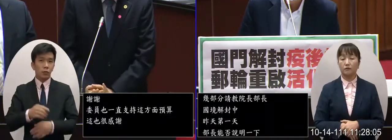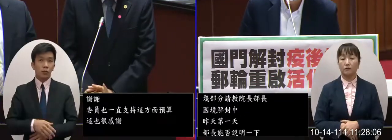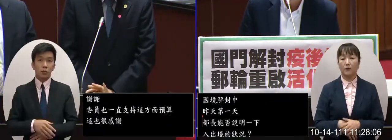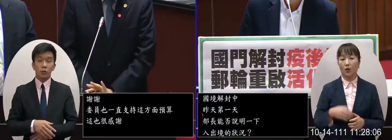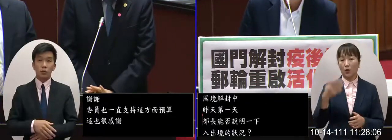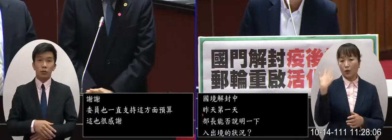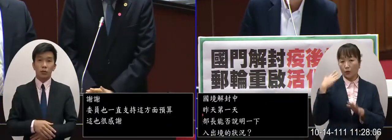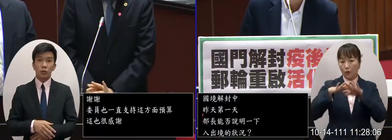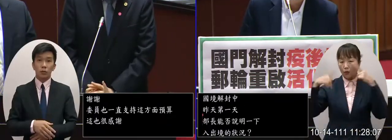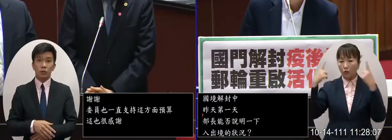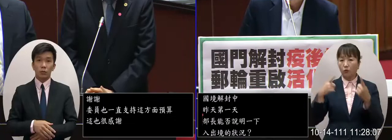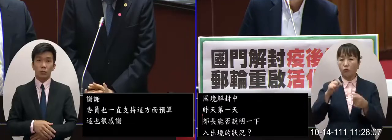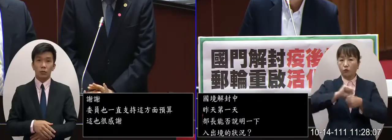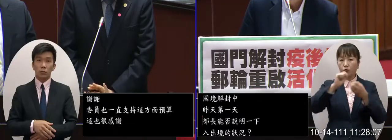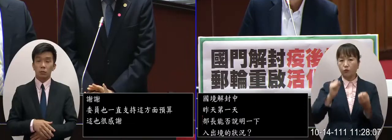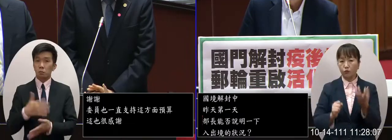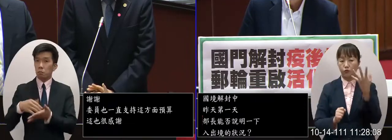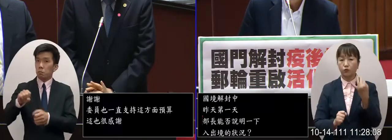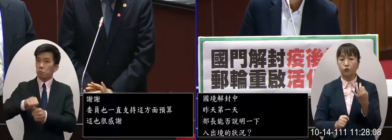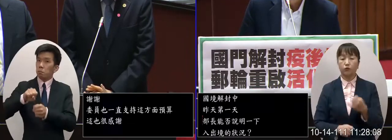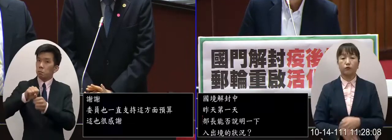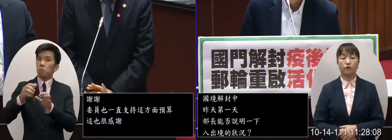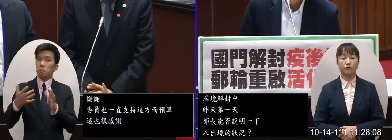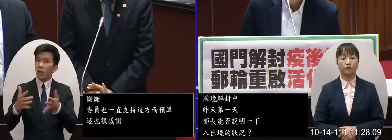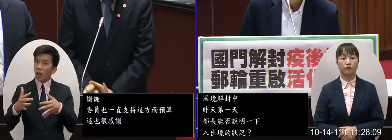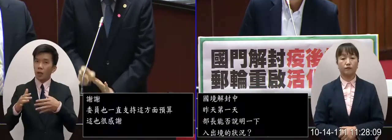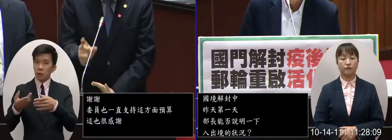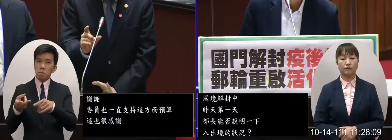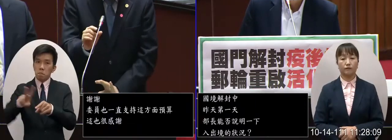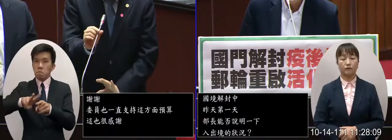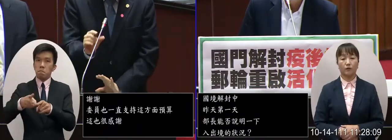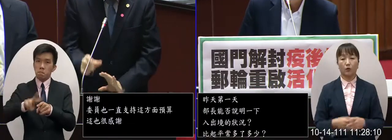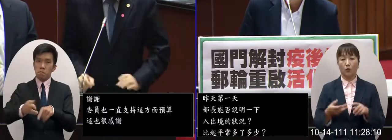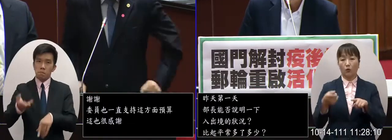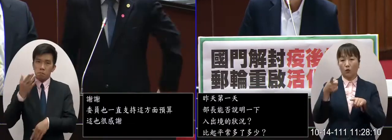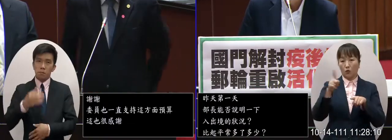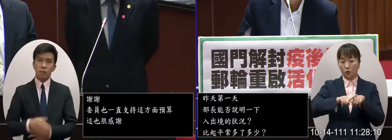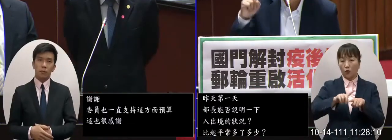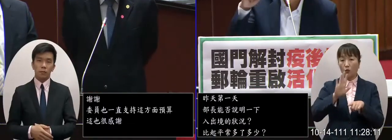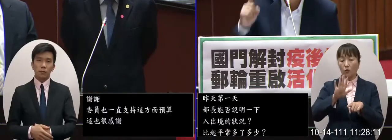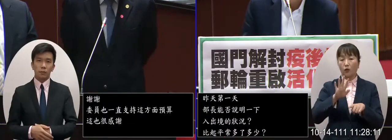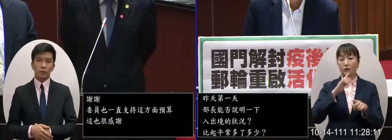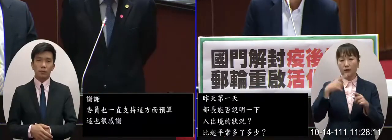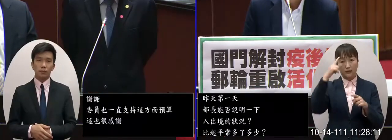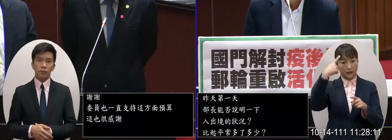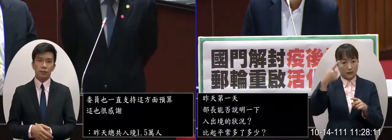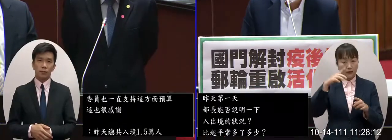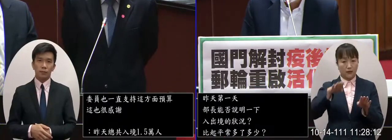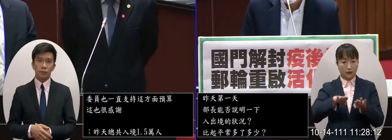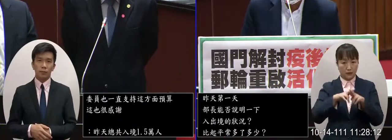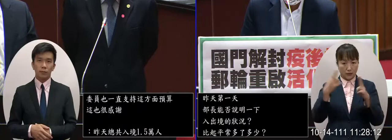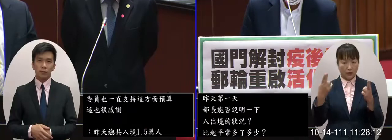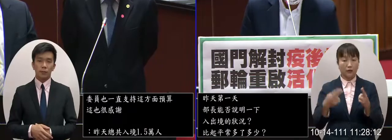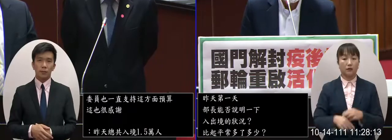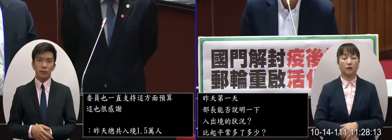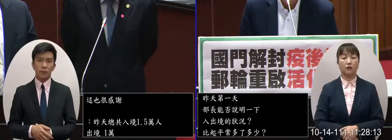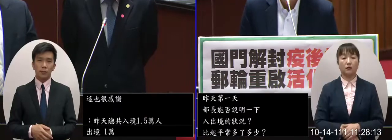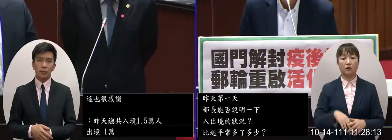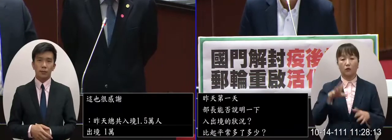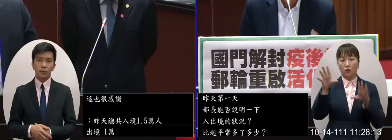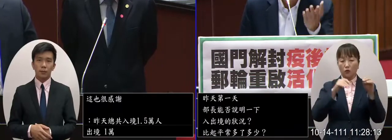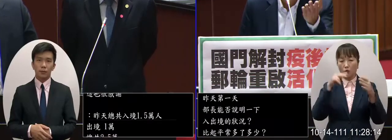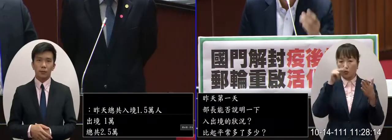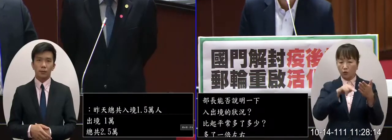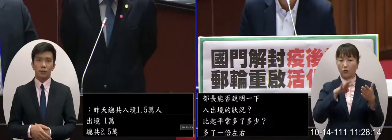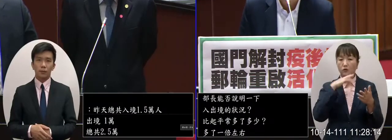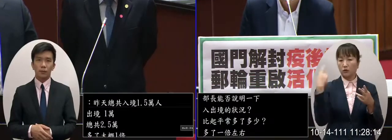起平常多了多少多了大概一倍多了一倍左右這是第一天嘛那我有看到一份資